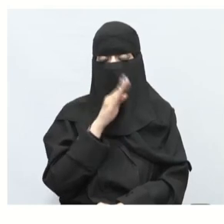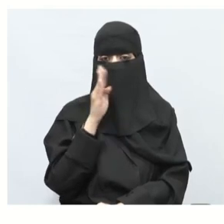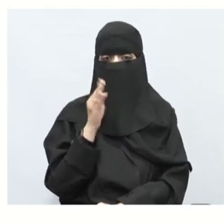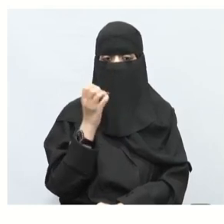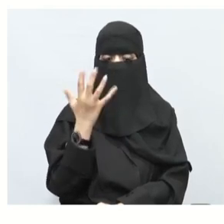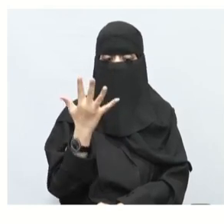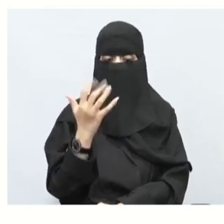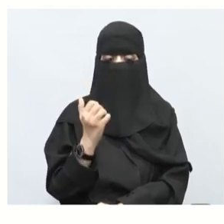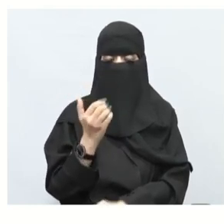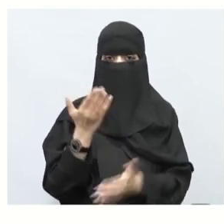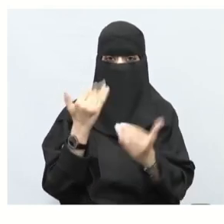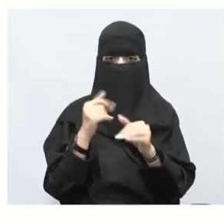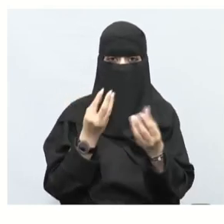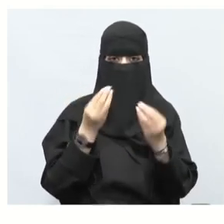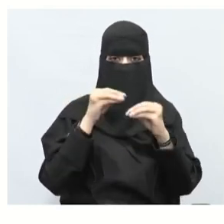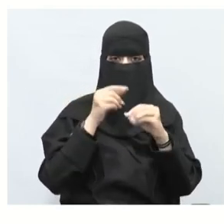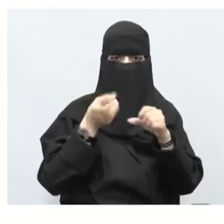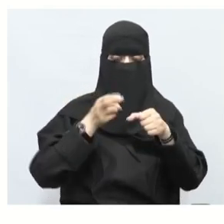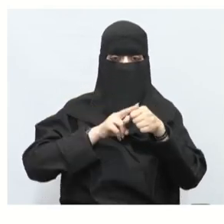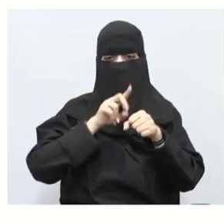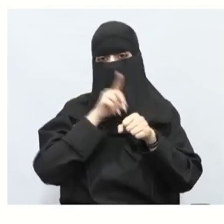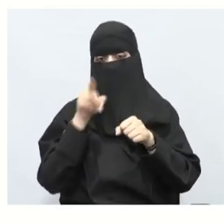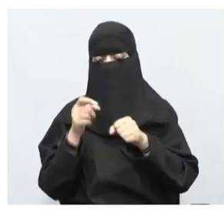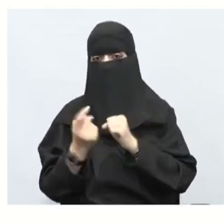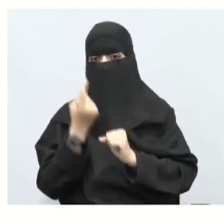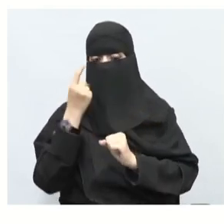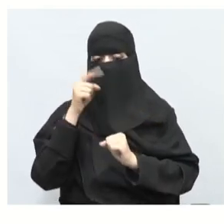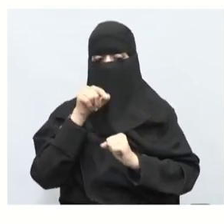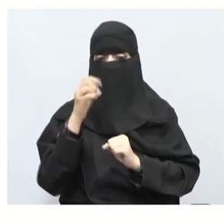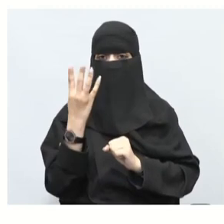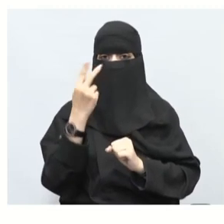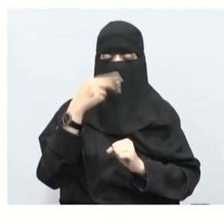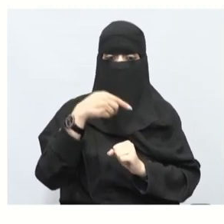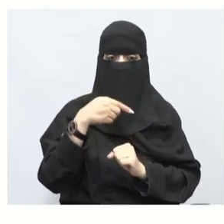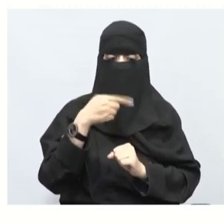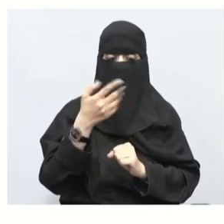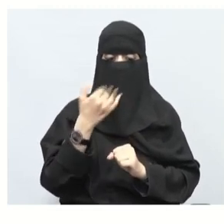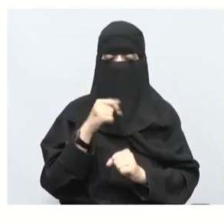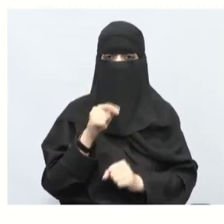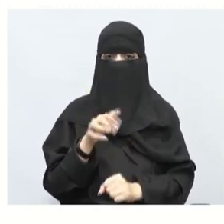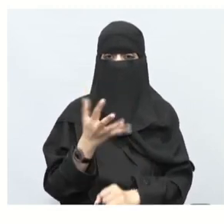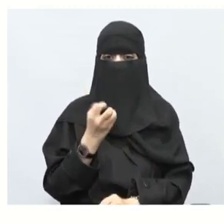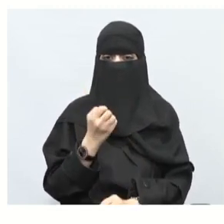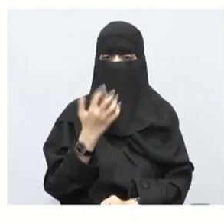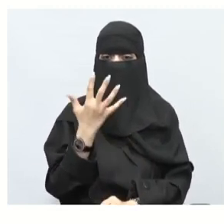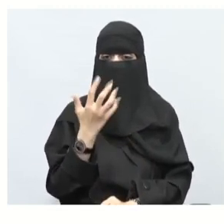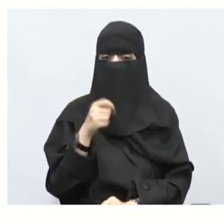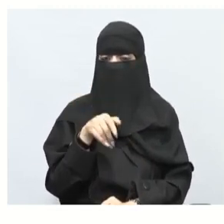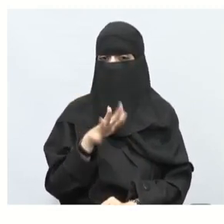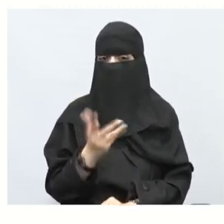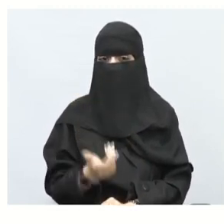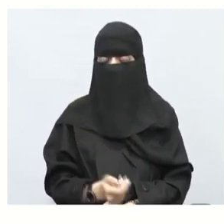عشر يبقى خمسة ولما تضيف هنا تعيد تجميحها إلى وحدات تصبح هذه كم؟ أربعة عشر خلاص الآن تستطيع أن تطرح كم